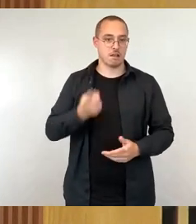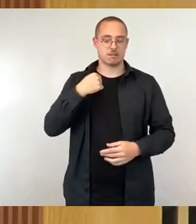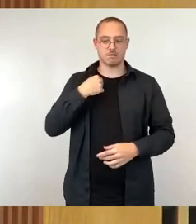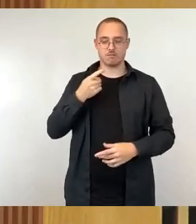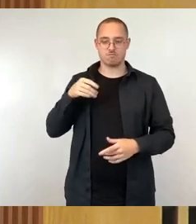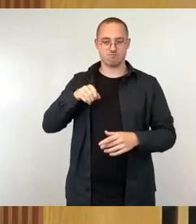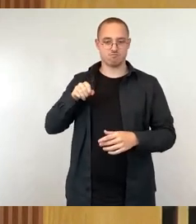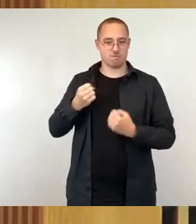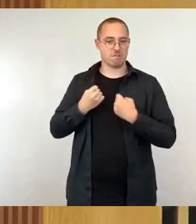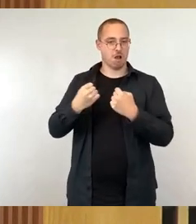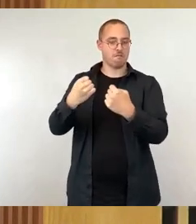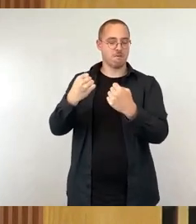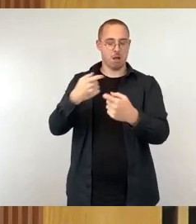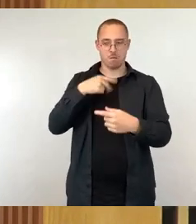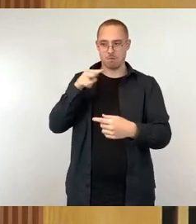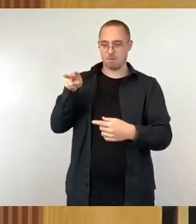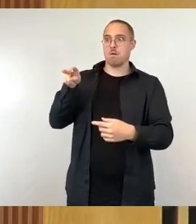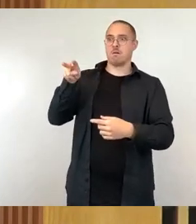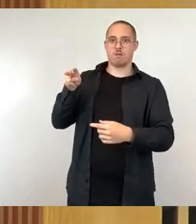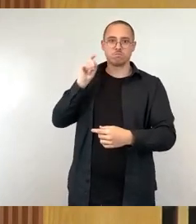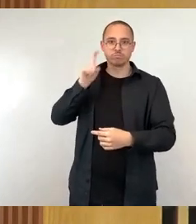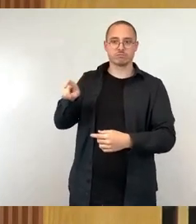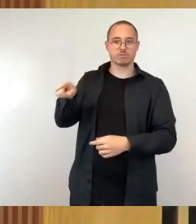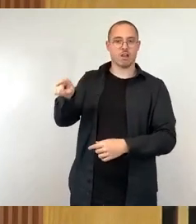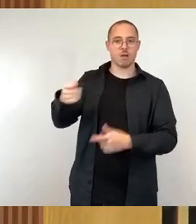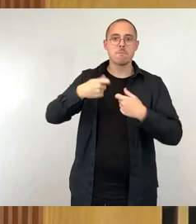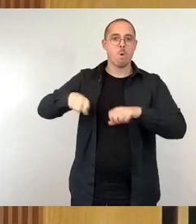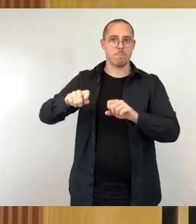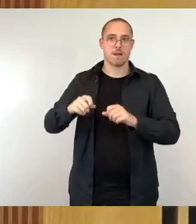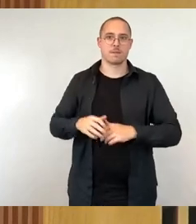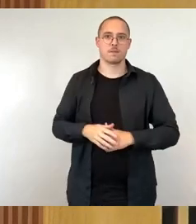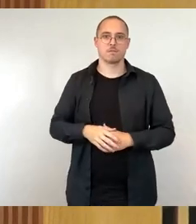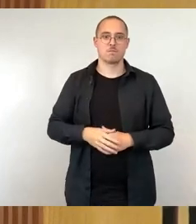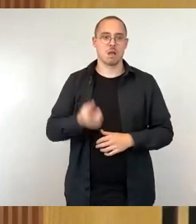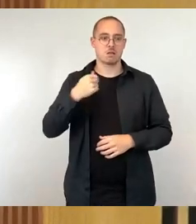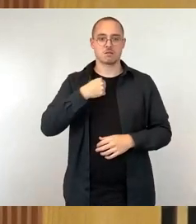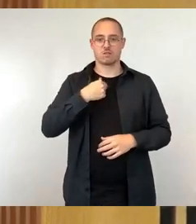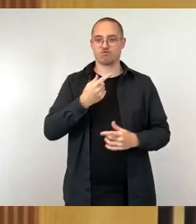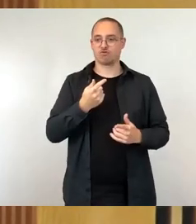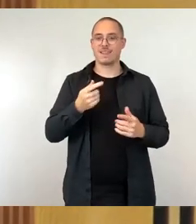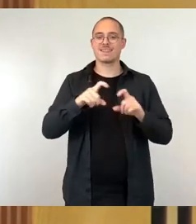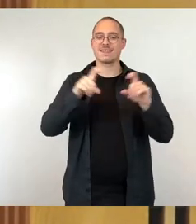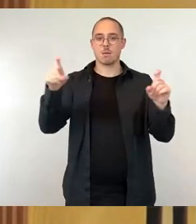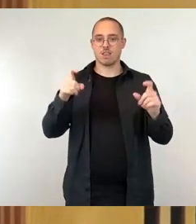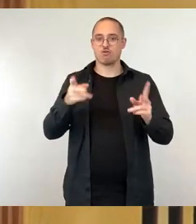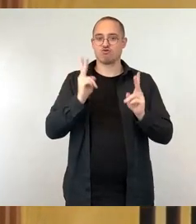gesperrt wurden. Ein Blick in den Themenstadtplan hat zumindest gestern keine Aussage gebracht und deswegen habe ich folgende Fragen.